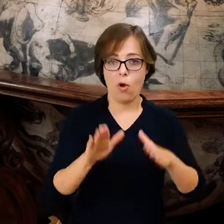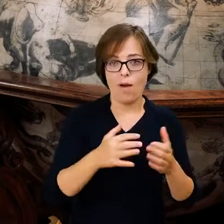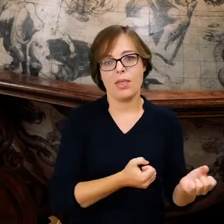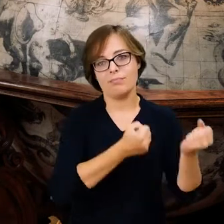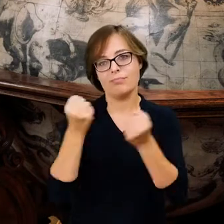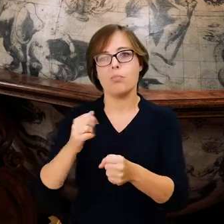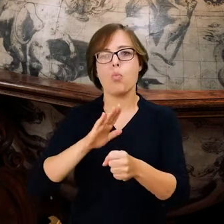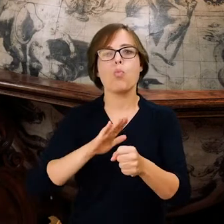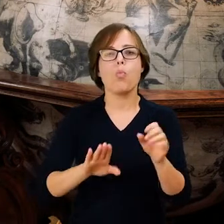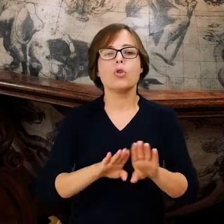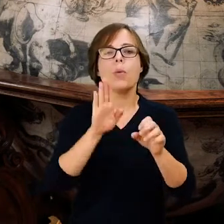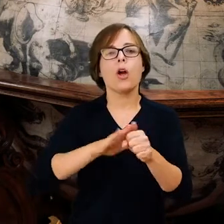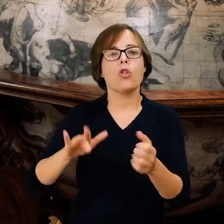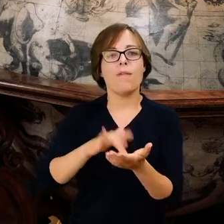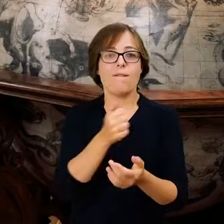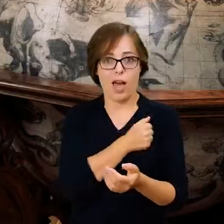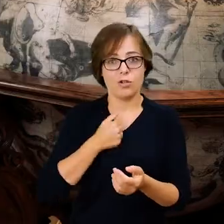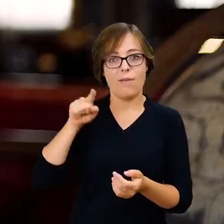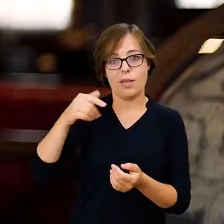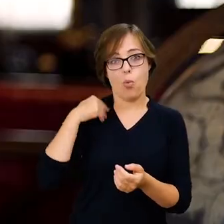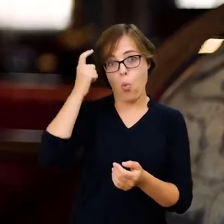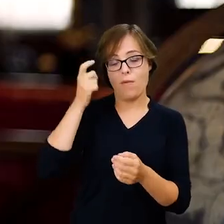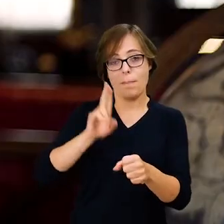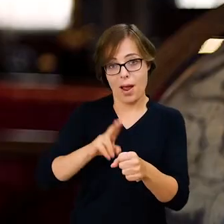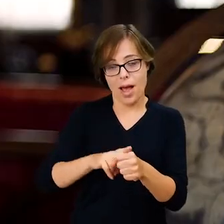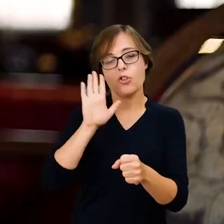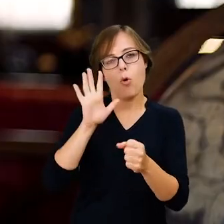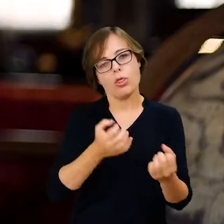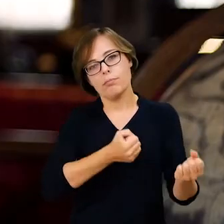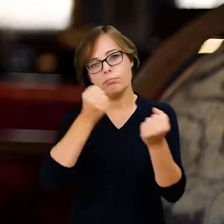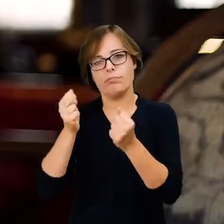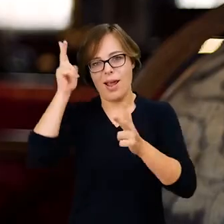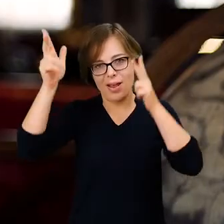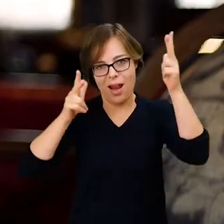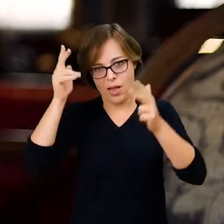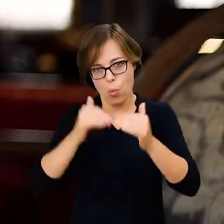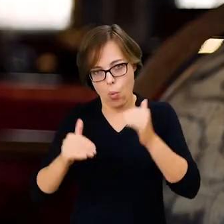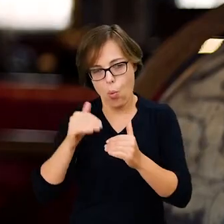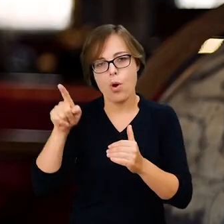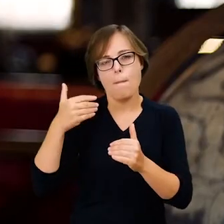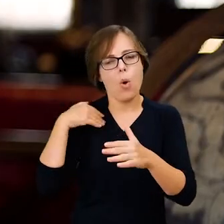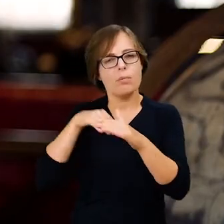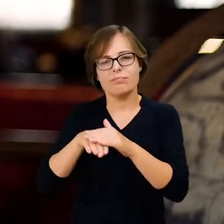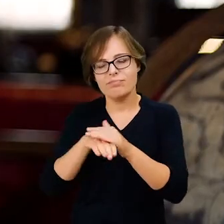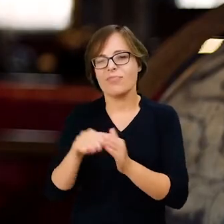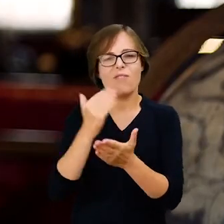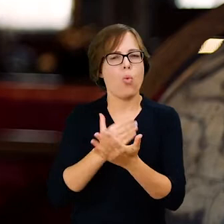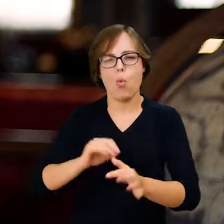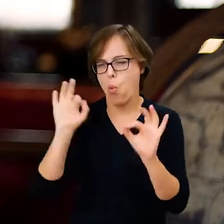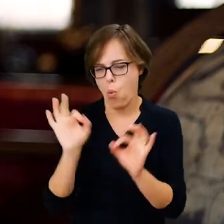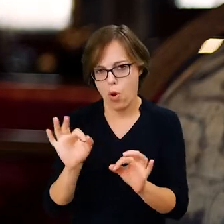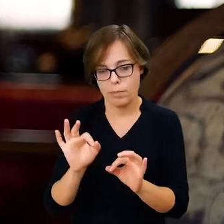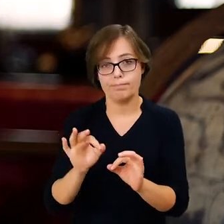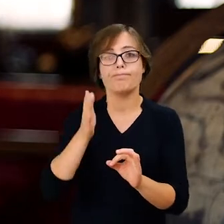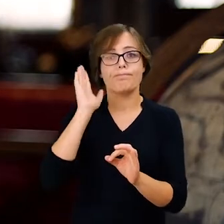Narodowego w Warszawie, gdzie była główna składnica, a później wywieziono je do Jeleniej Góry. Były przetrzymywane w fatalnych warunkach i w momencie